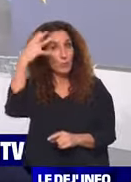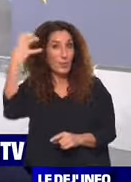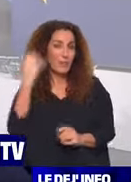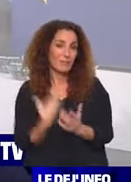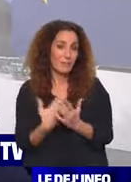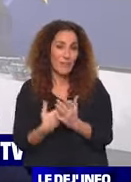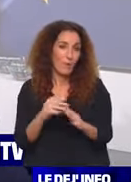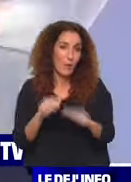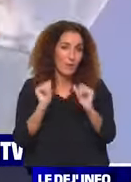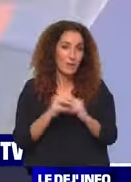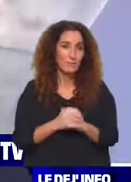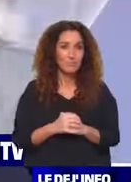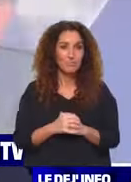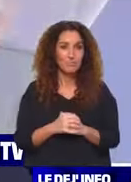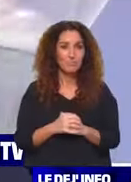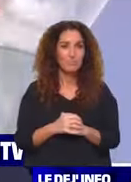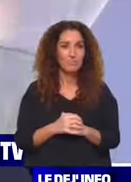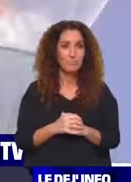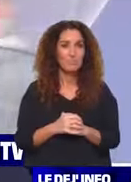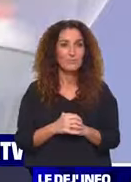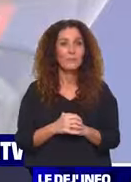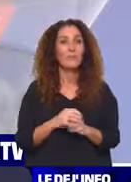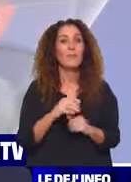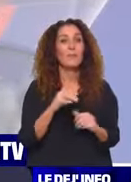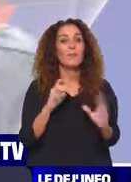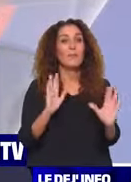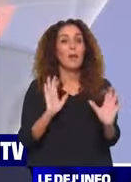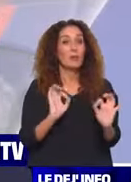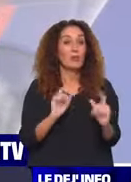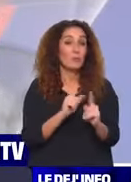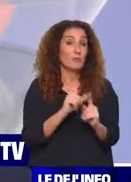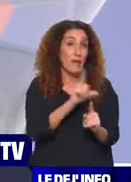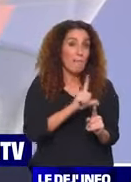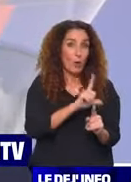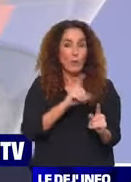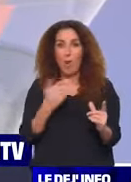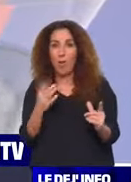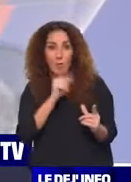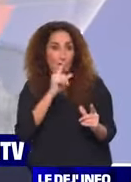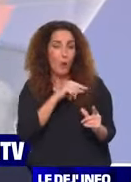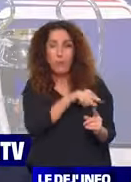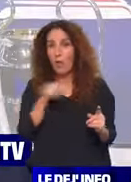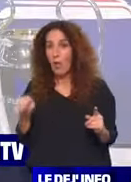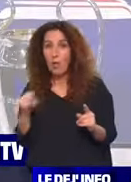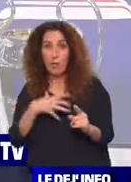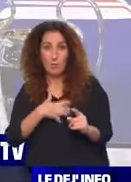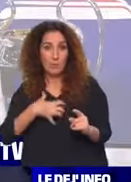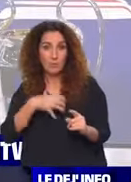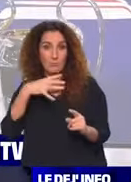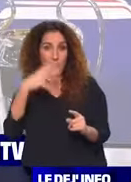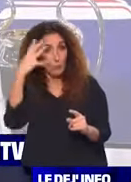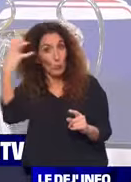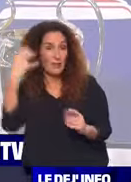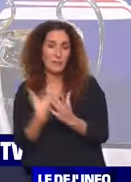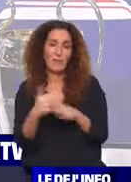Europe. En Angleterre pour Liverpool, en Allemagne pour le Bayern Munich. C'est vraiment les deux poids lourds. Il reste, du coup, la Juventus, l